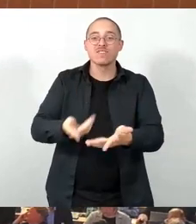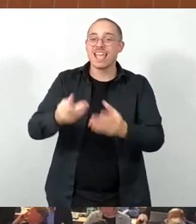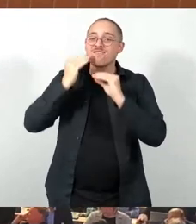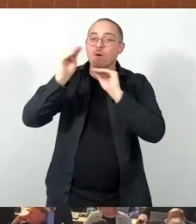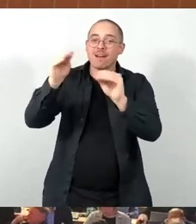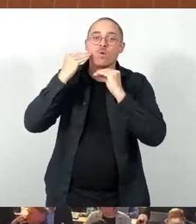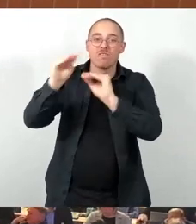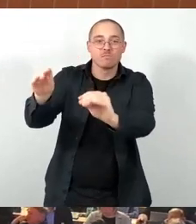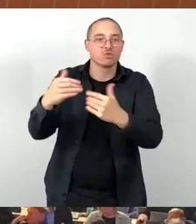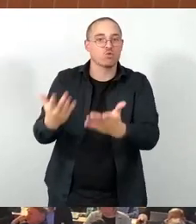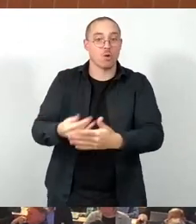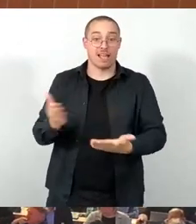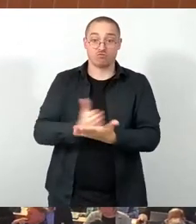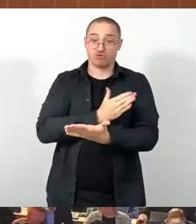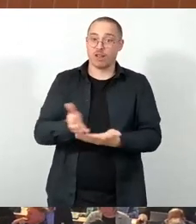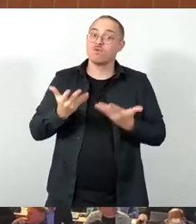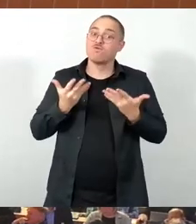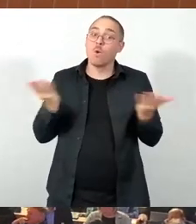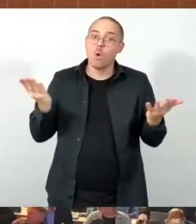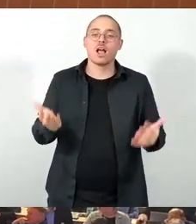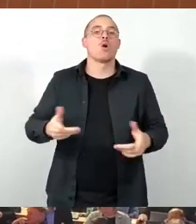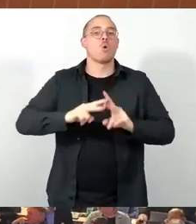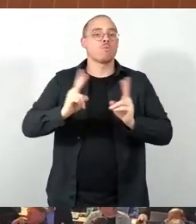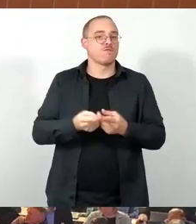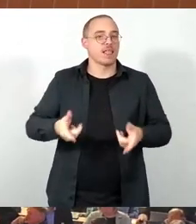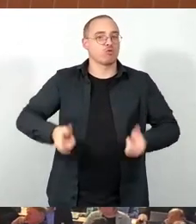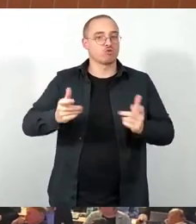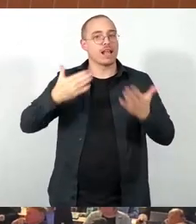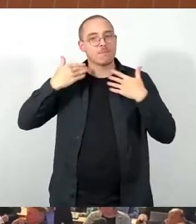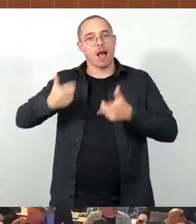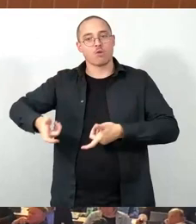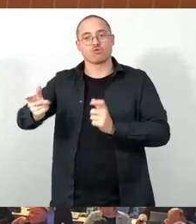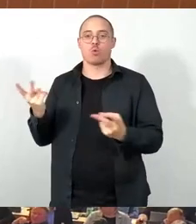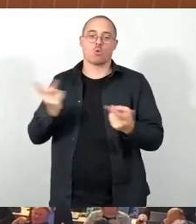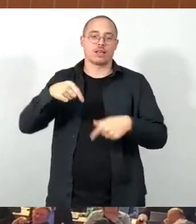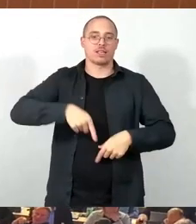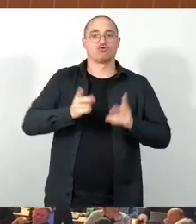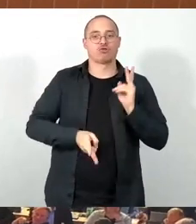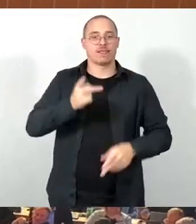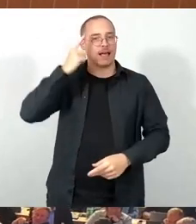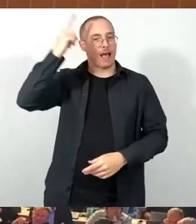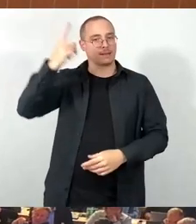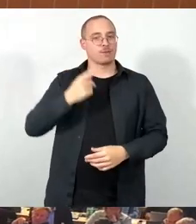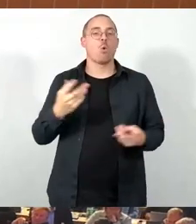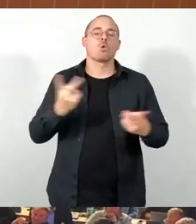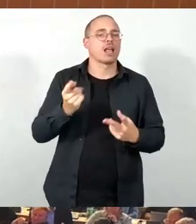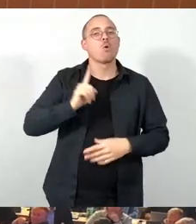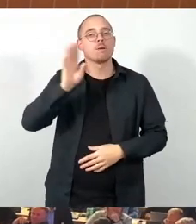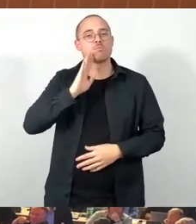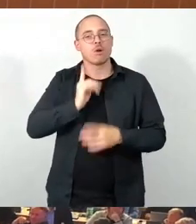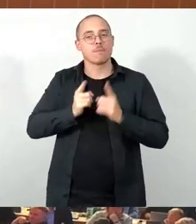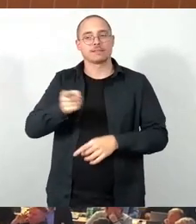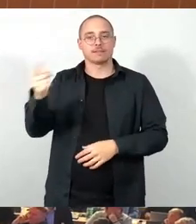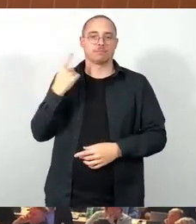fallen weiter im Umweltausschuss, im Klimausschuss oder im Stadtrat oder der OB trifft sie bei den Geschäften der laufenden Verwaltung.